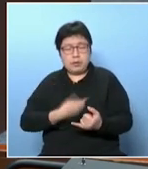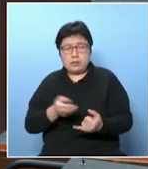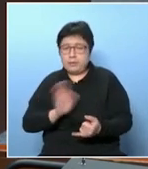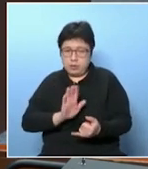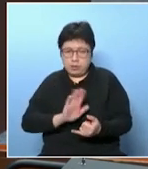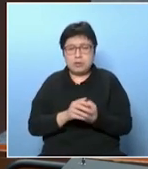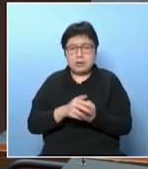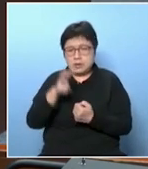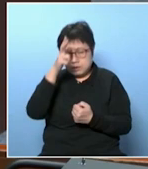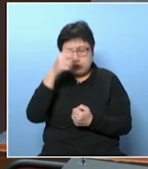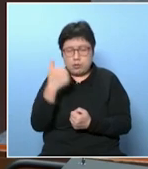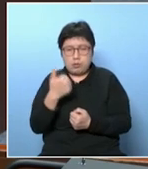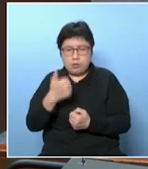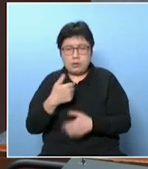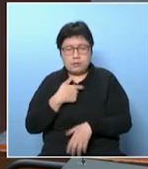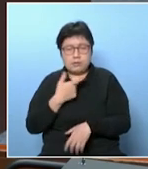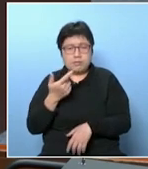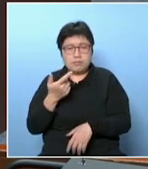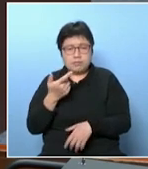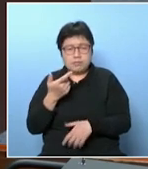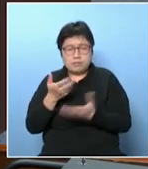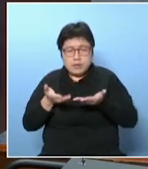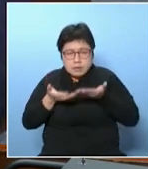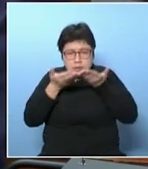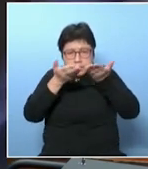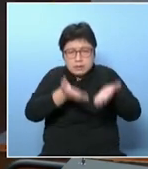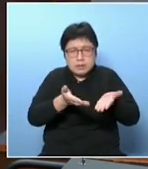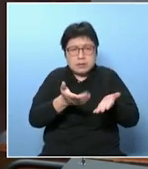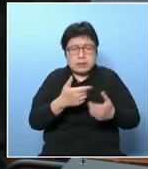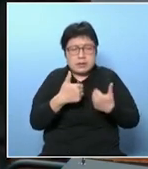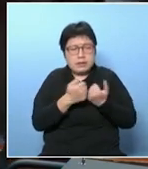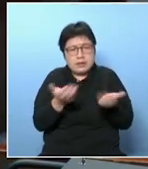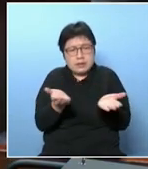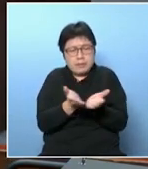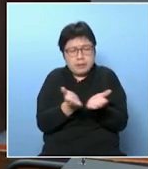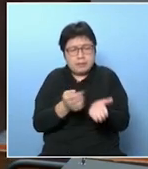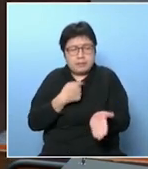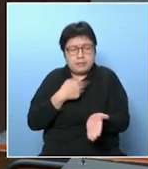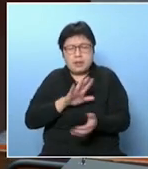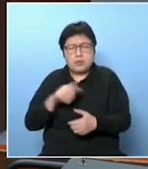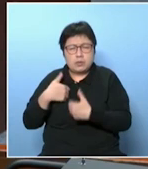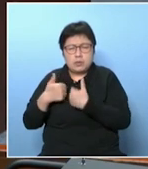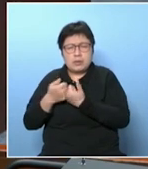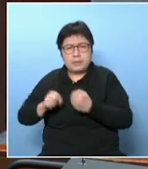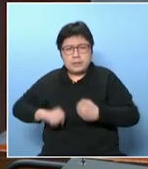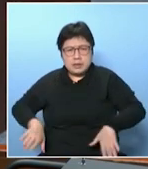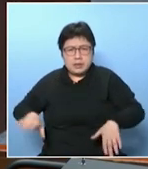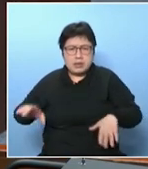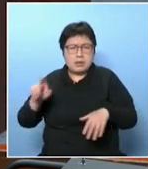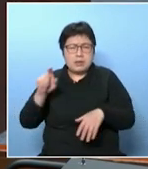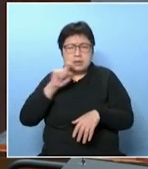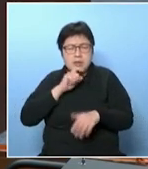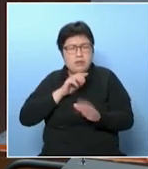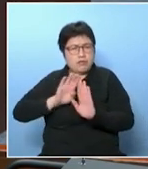我也聽到政府很好的不需要怎樣提交結婚證明文件可能很多人現在不見了不過有沒有一些